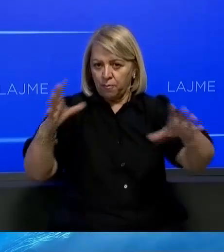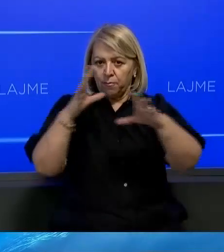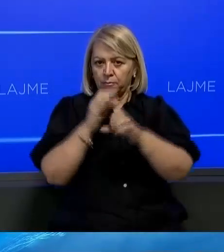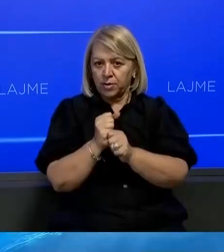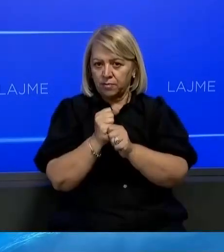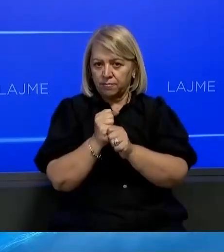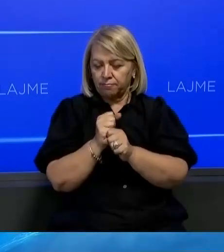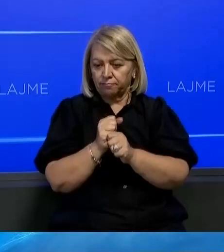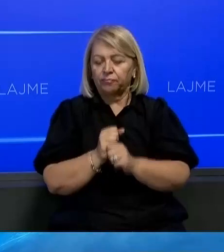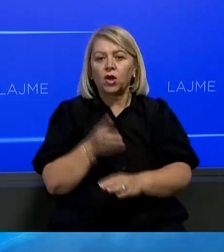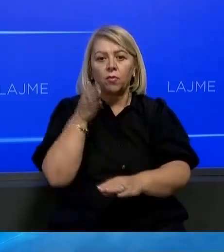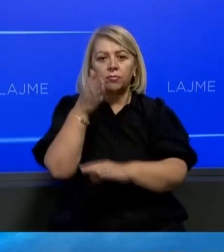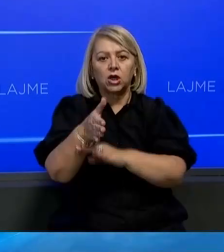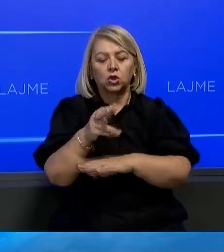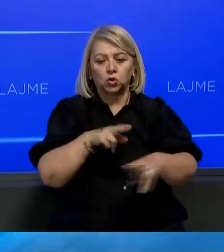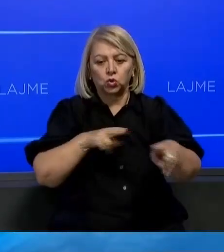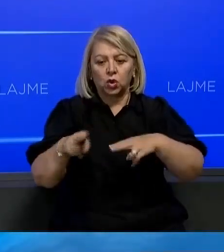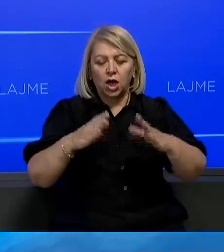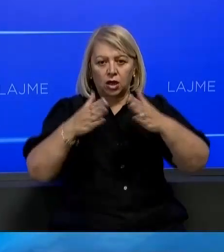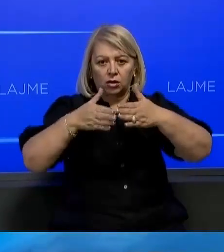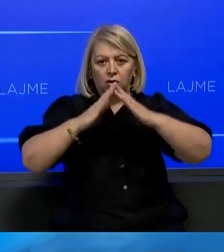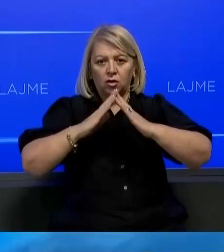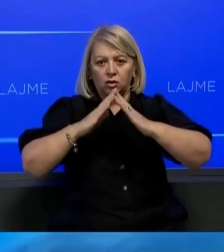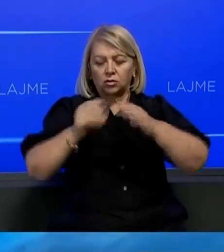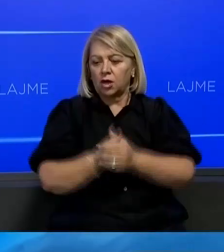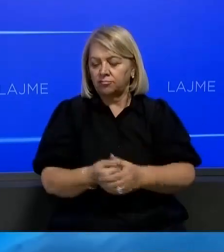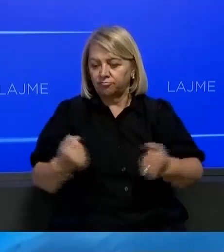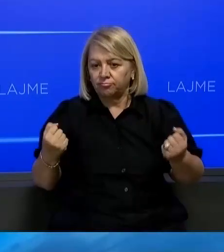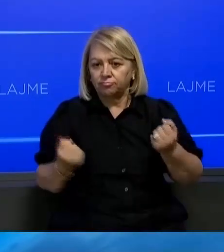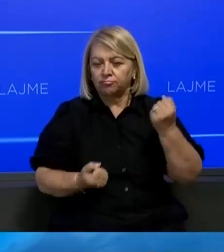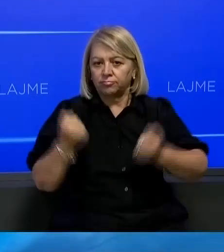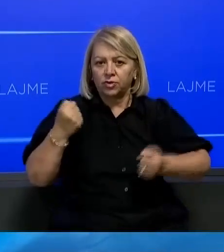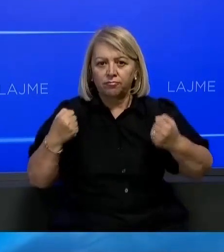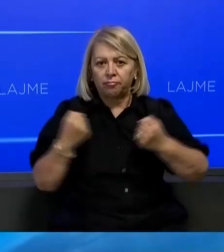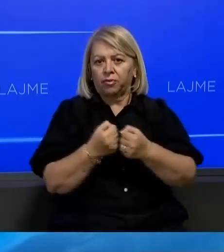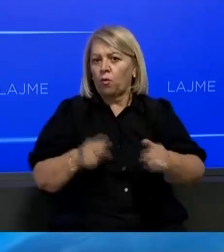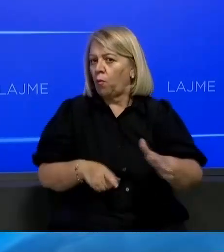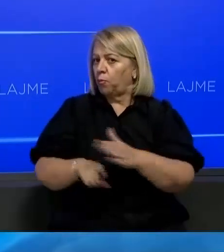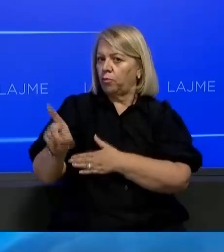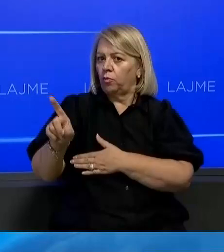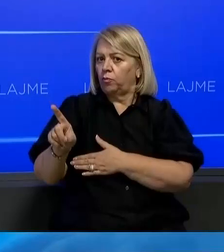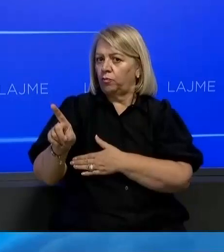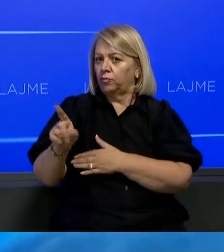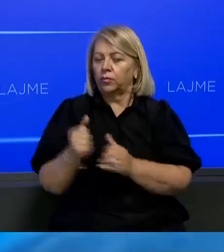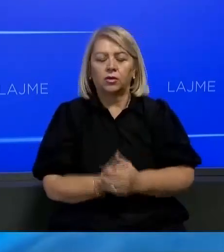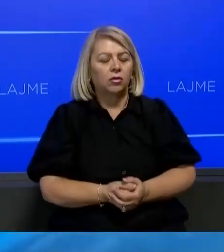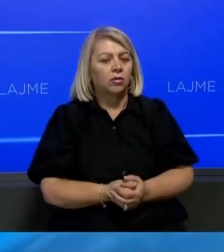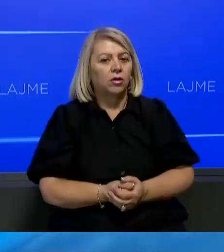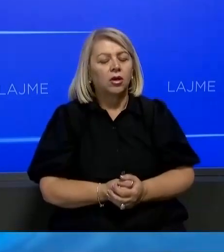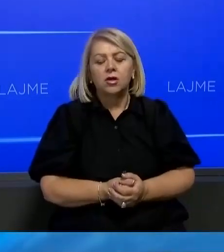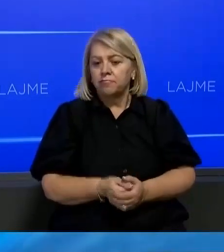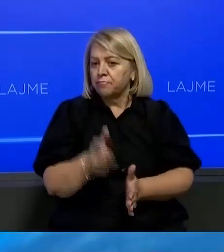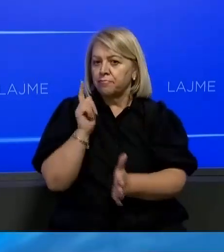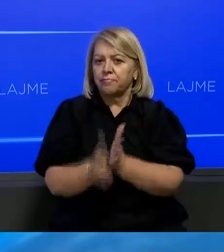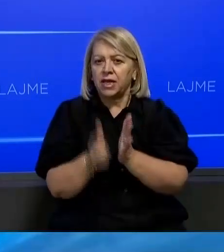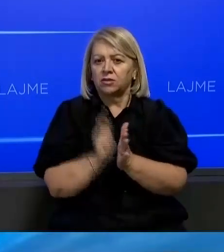saanësës duke dalim nga gjukata, në zebra është goditur nga një veturë, qëla ka iku nga vendin gjarjes, ndërkës prokuroria është drëguar me njerë